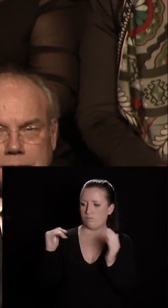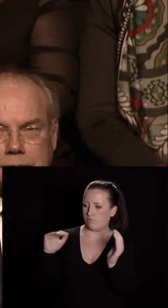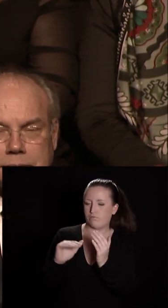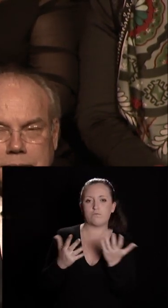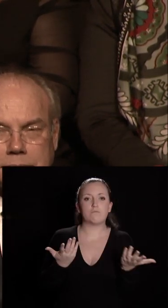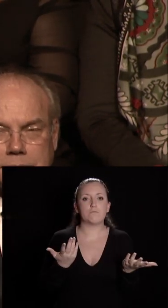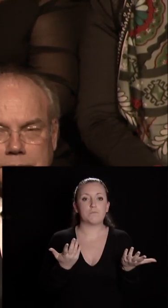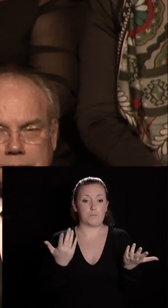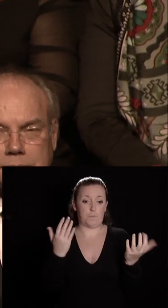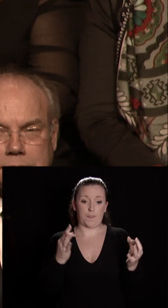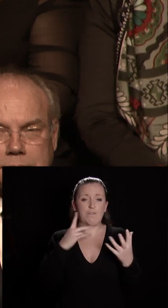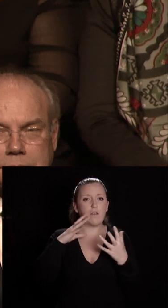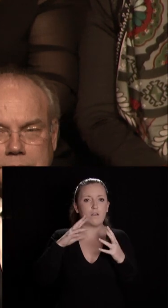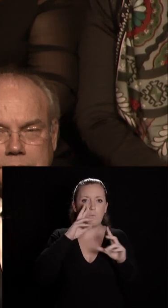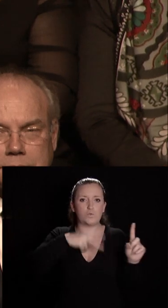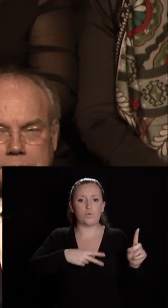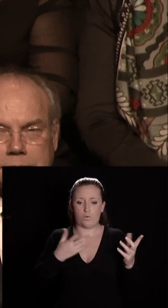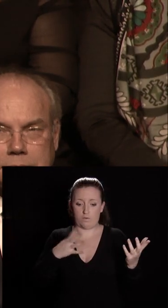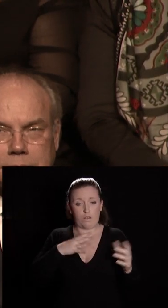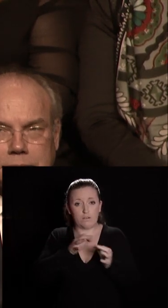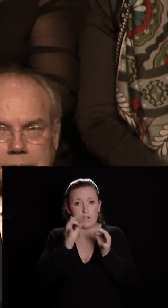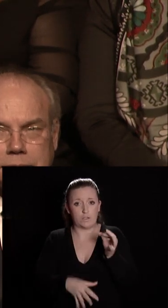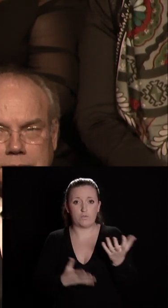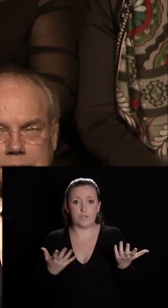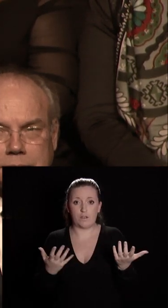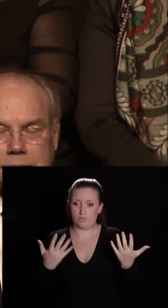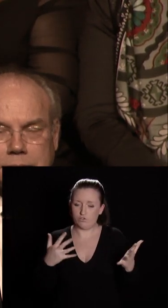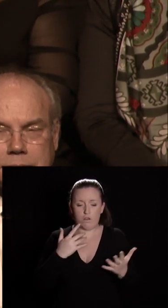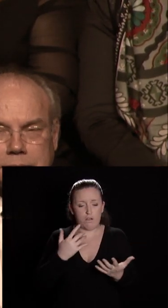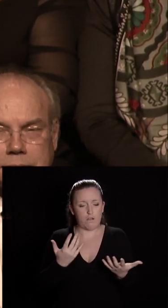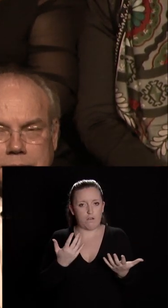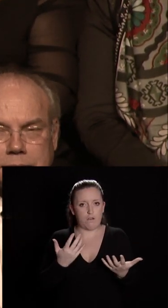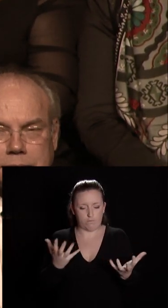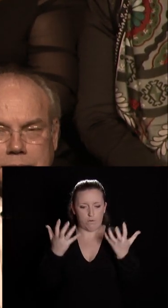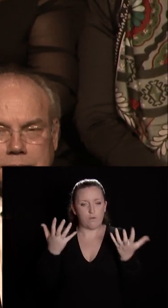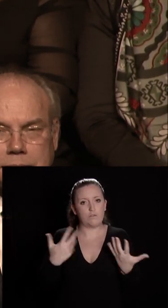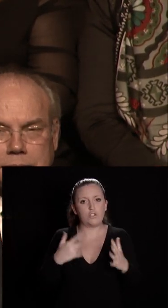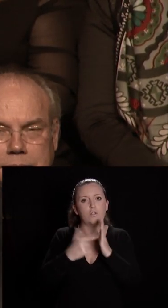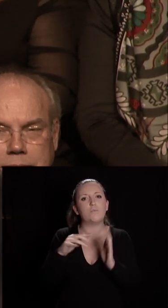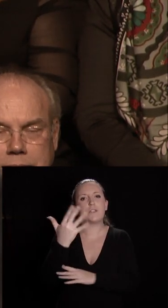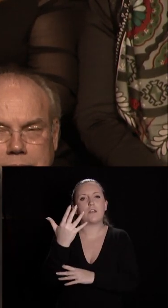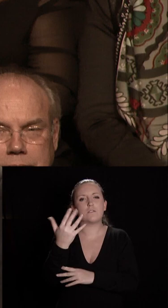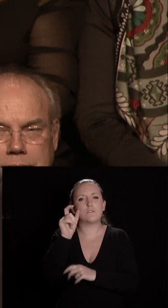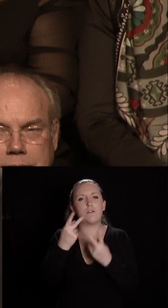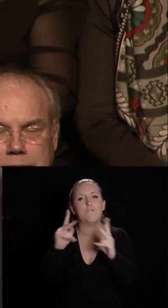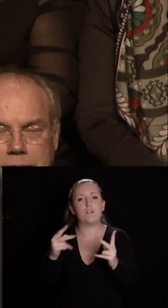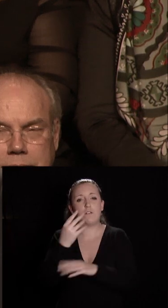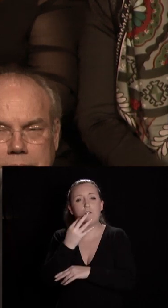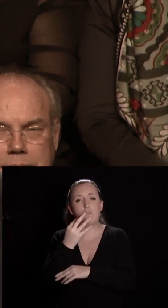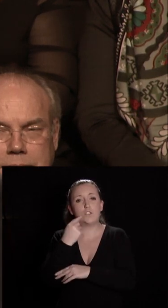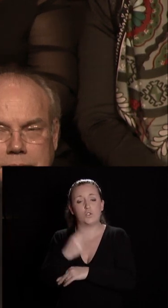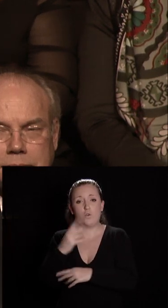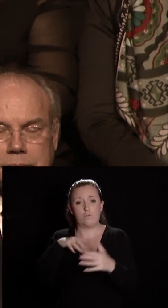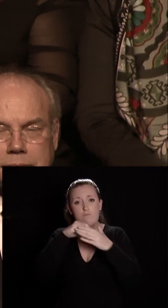En matière de pollution nous avons des résultats déjà tangibles. en 2015 Dijon figurait parmi les grandes villes françaises qui